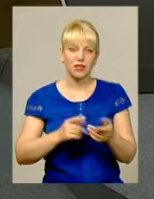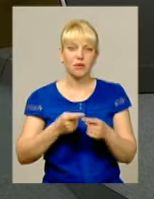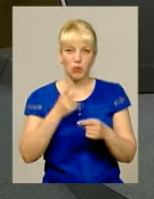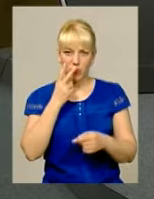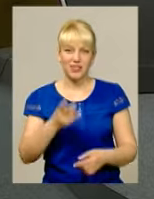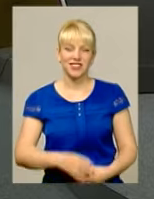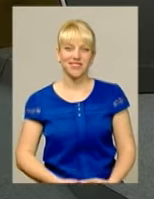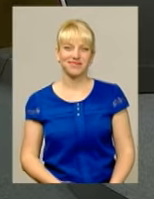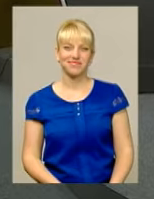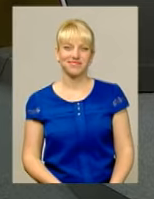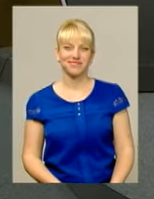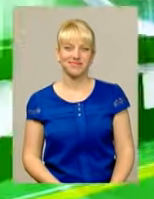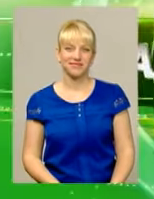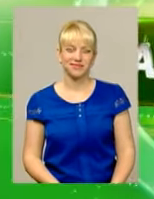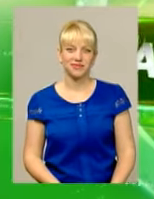в ньому ви побачите